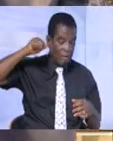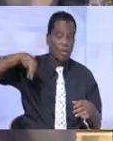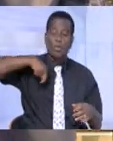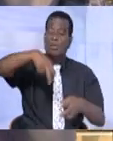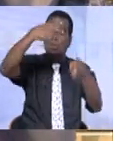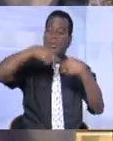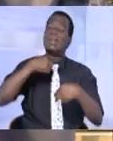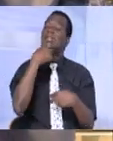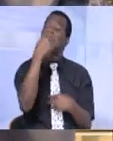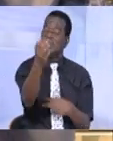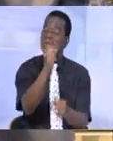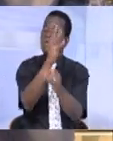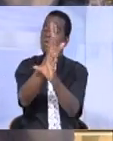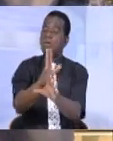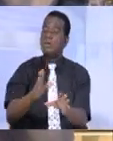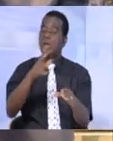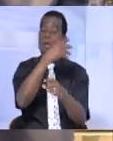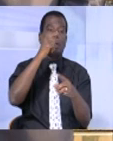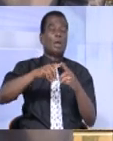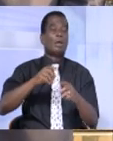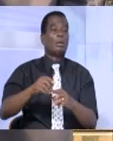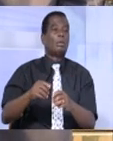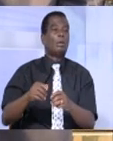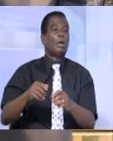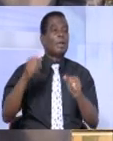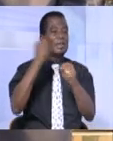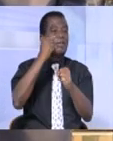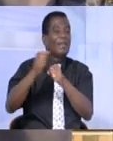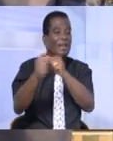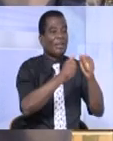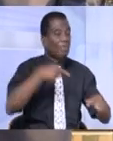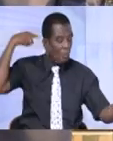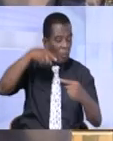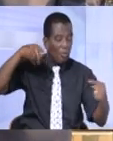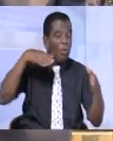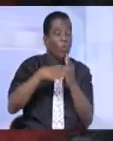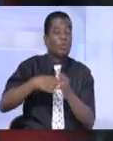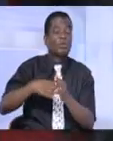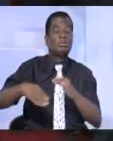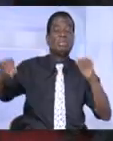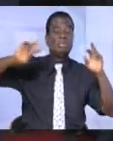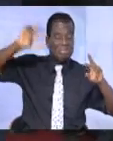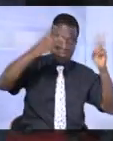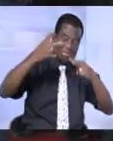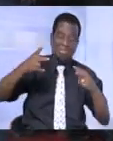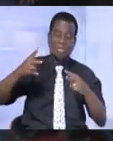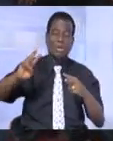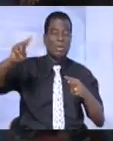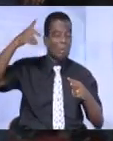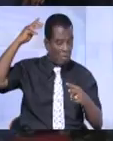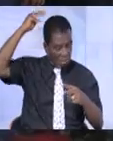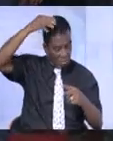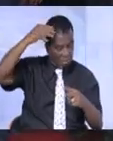exprimer notre détermination sans faille à conjuguer nos efforts pour lutter contre le terrorisme. Le premier ministre du Mali a